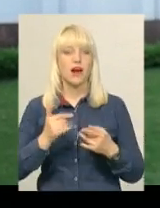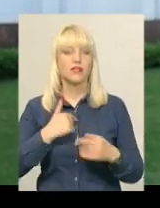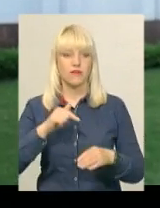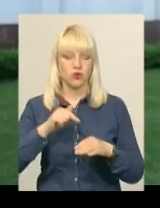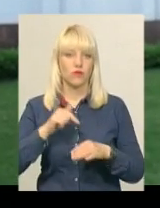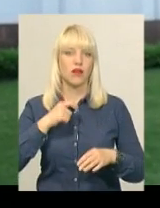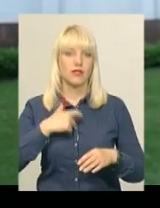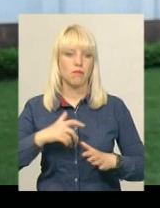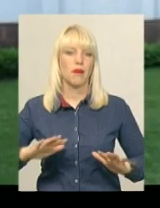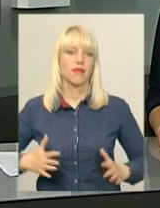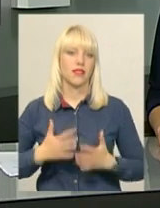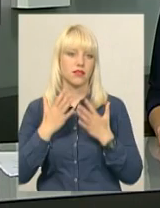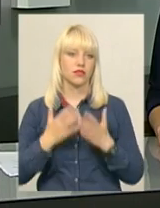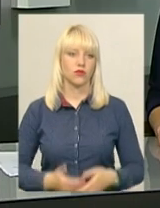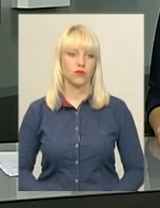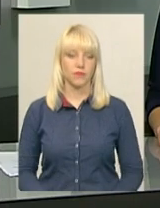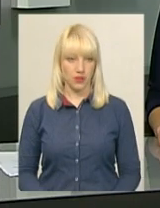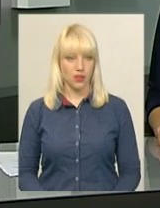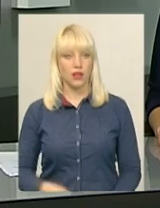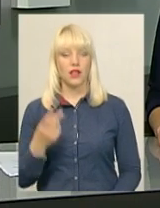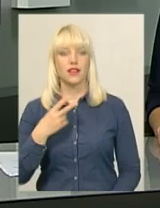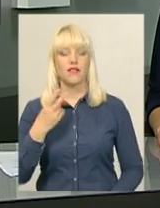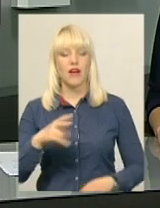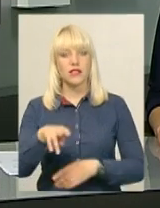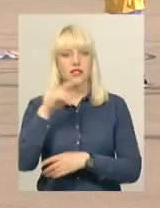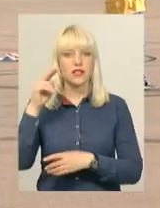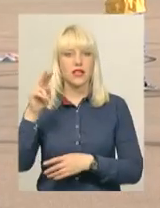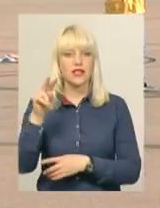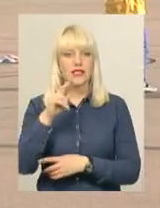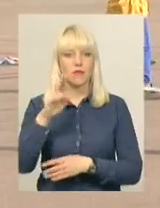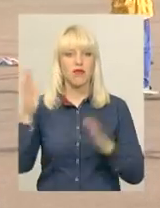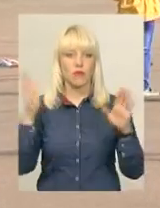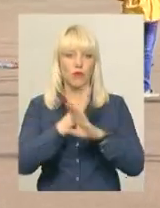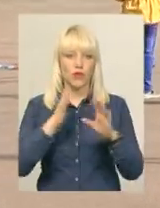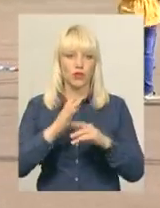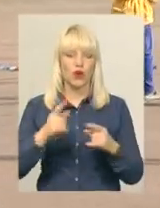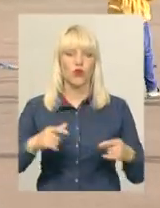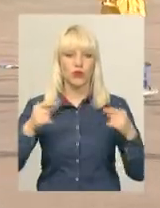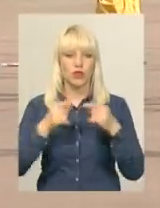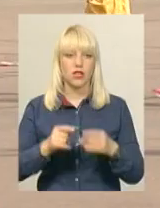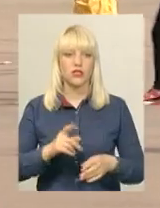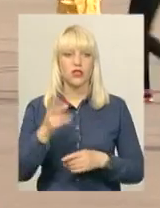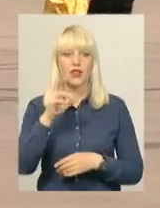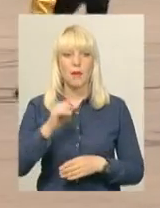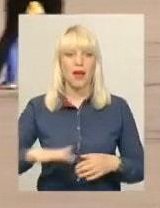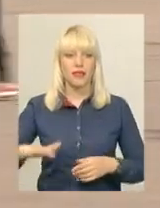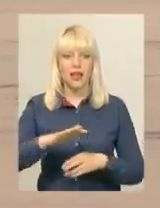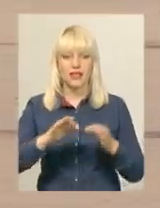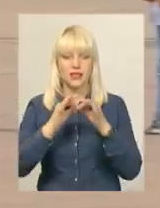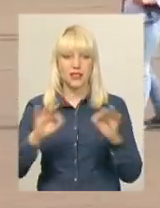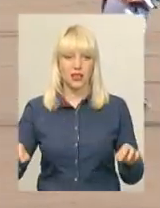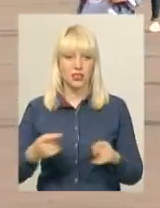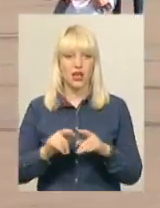піднесено. 20 повітряних зміїв одночасно сьогодні запустили хмельничани на майдані Незалежності.